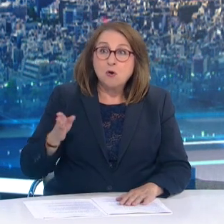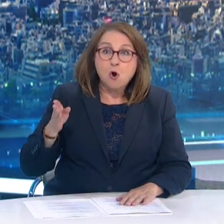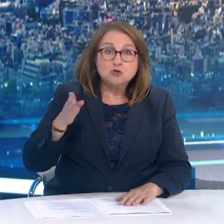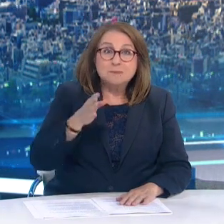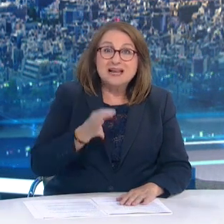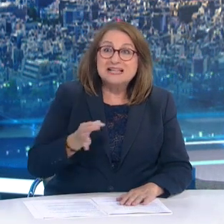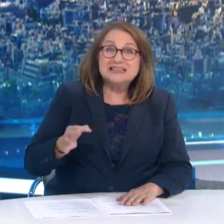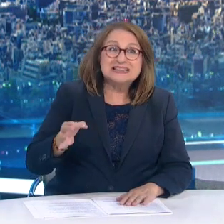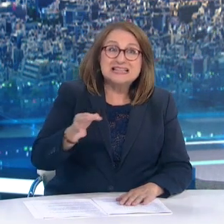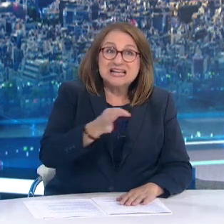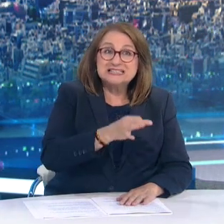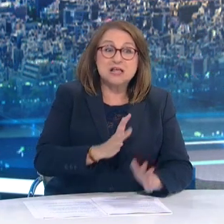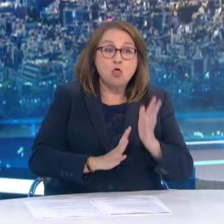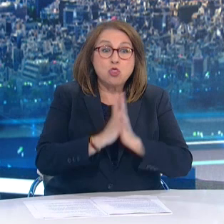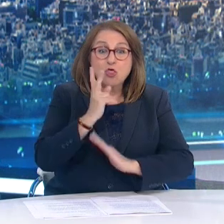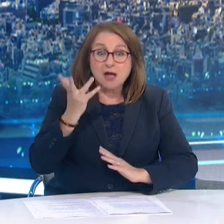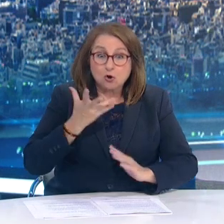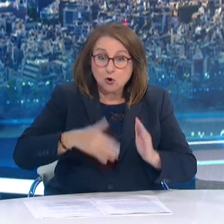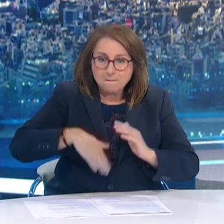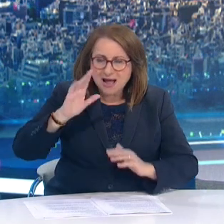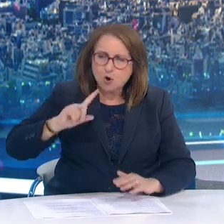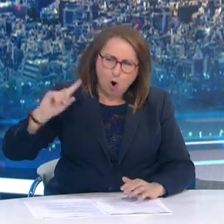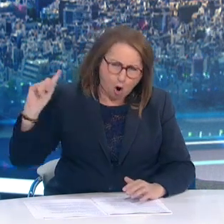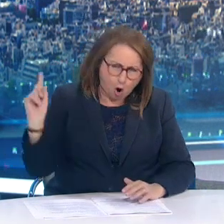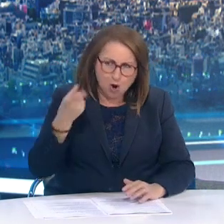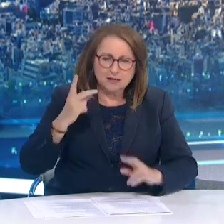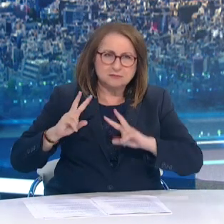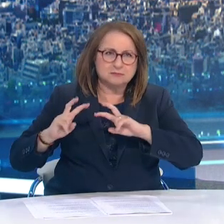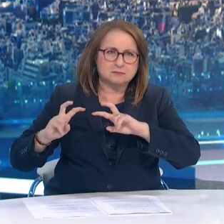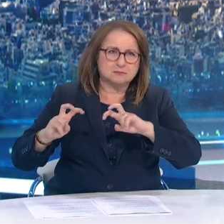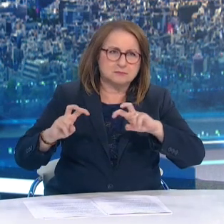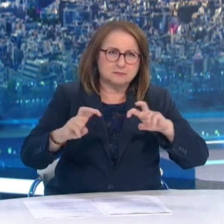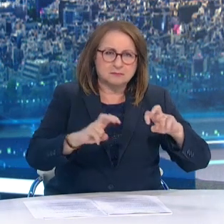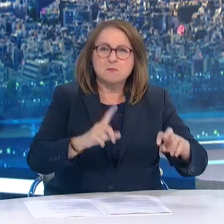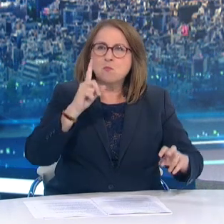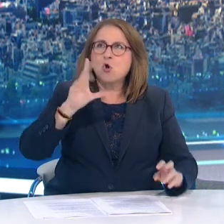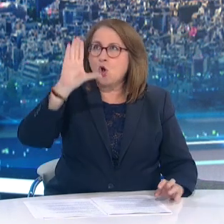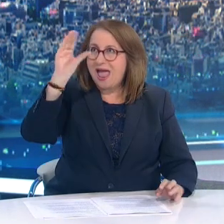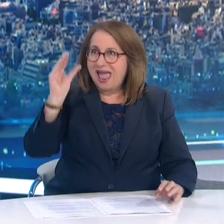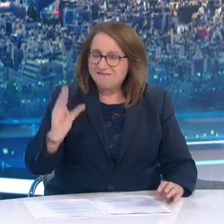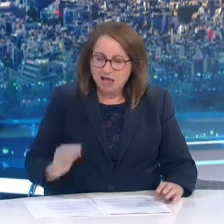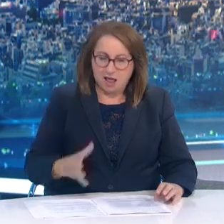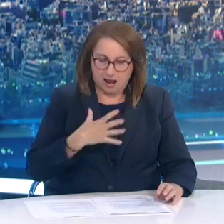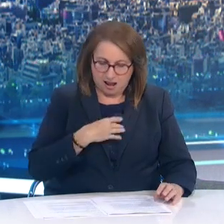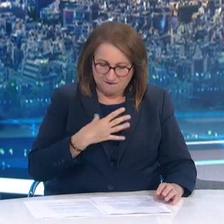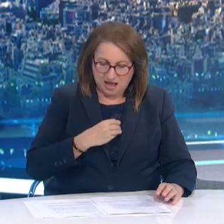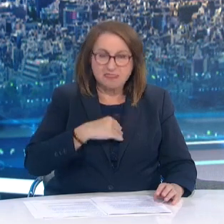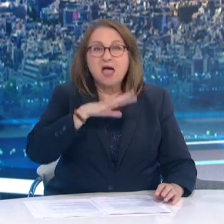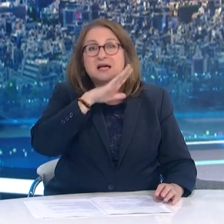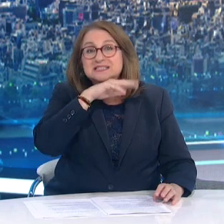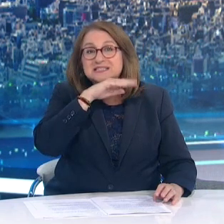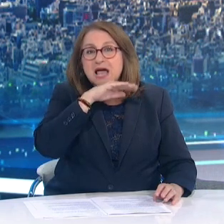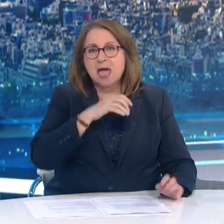είναι άνω των 12 ετών. Από το μέτρο εξαιρούνται η Εύβοια, η Λευκάδα και η Σαλαμίνα καθώς και επίσης εξαιρούνται